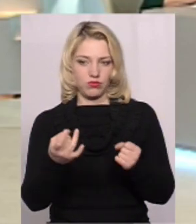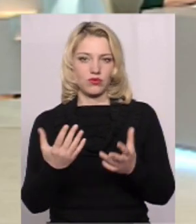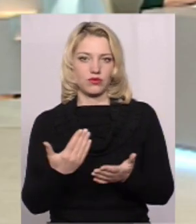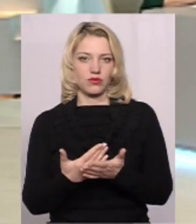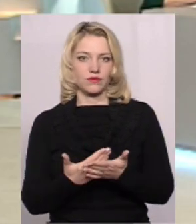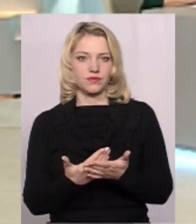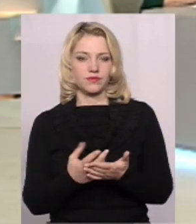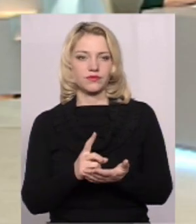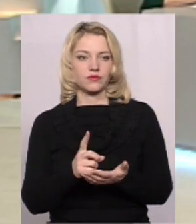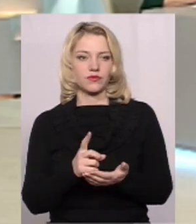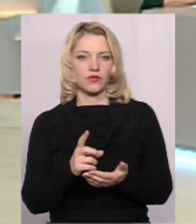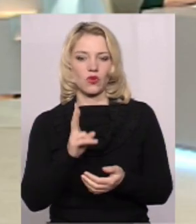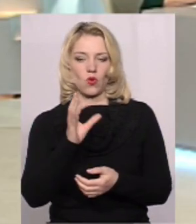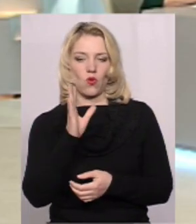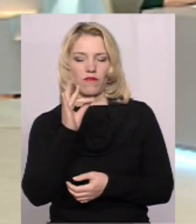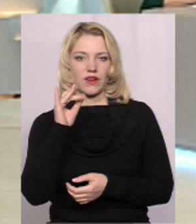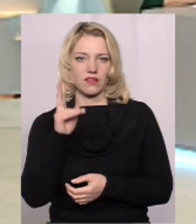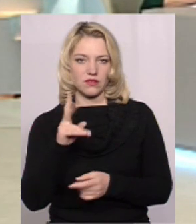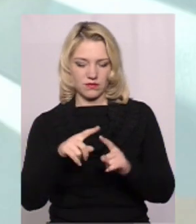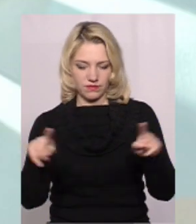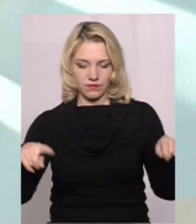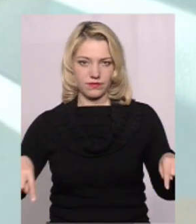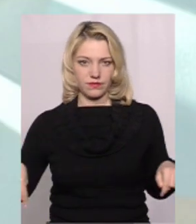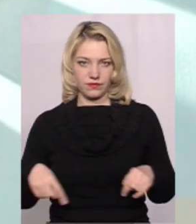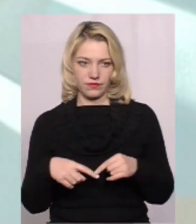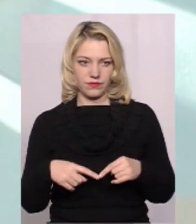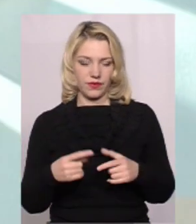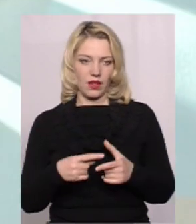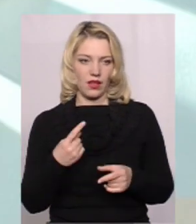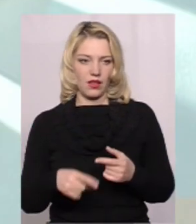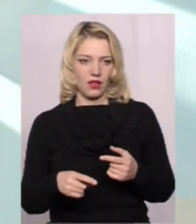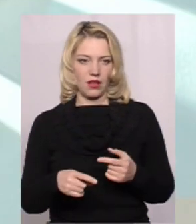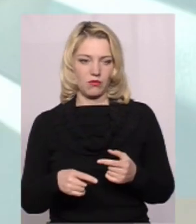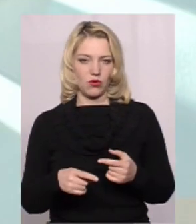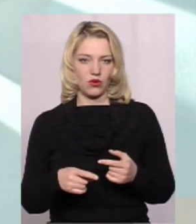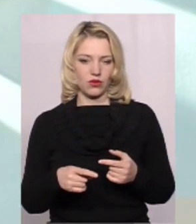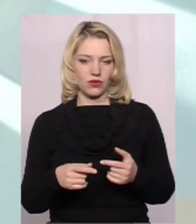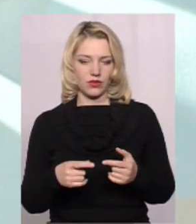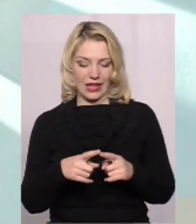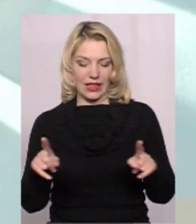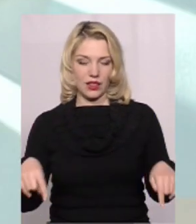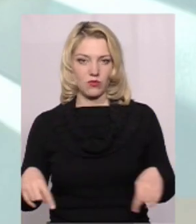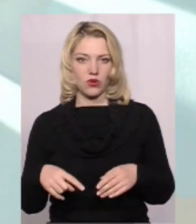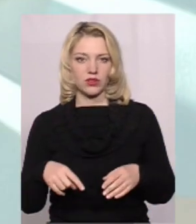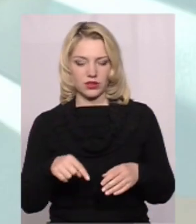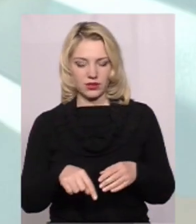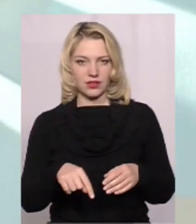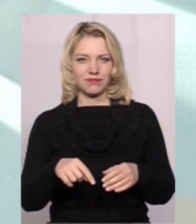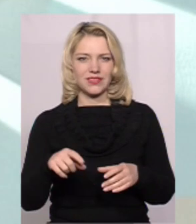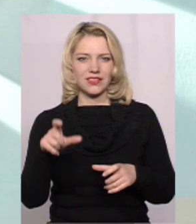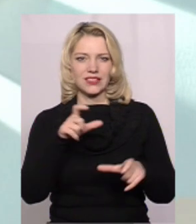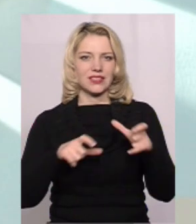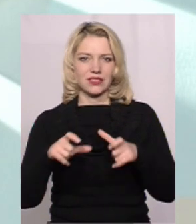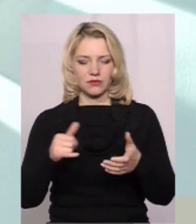коврик, або кілимочок, який просочений дезрощенням